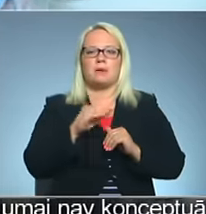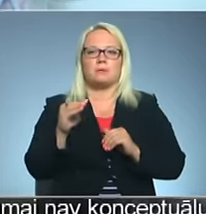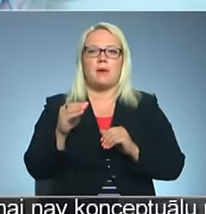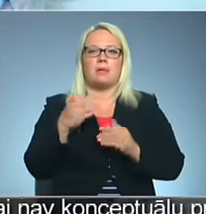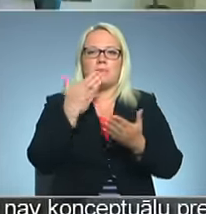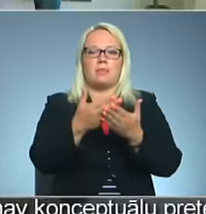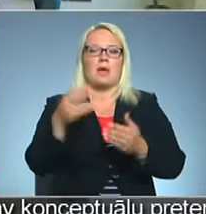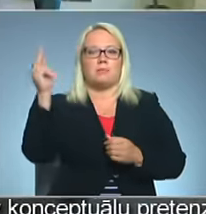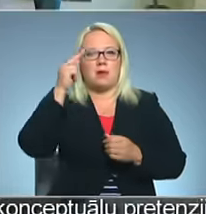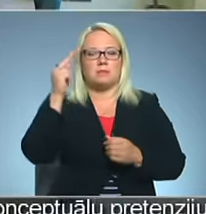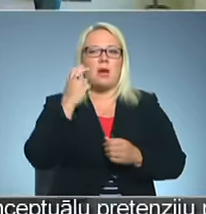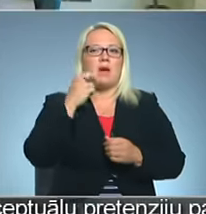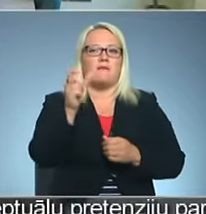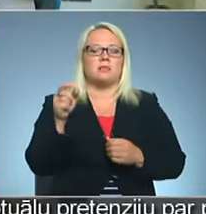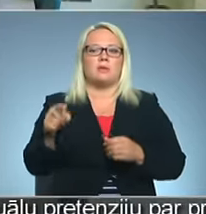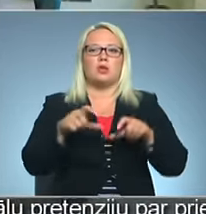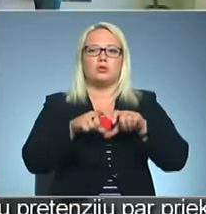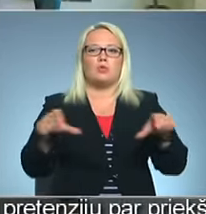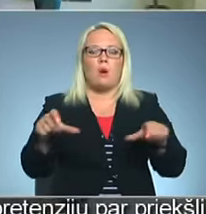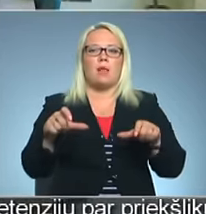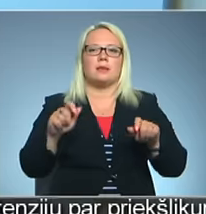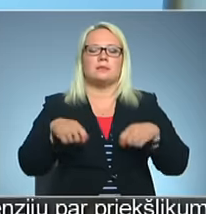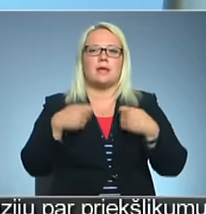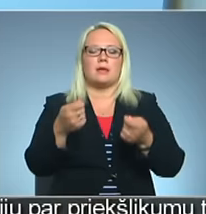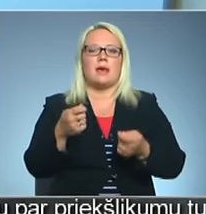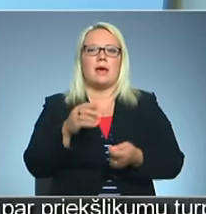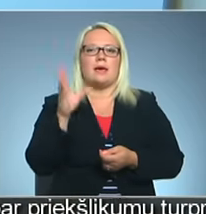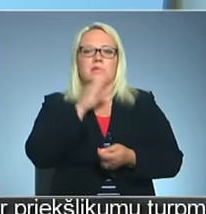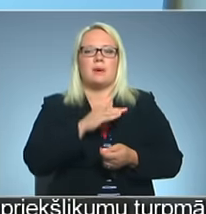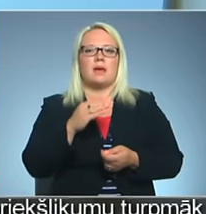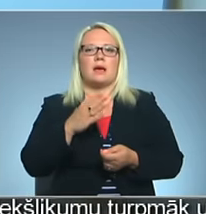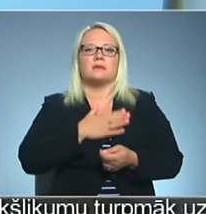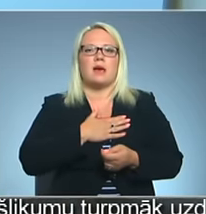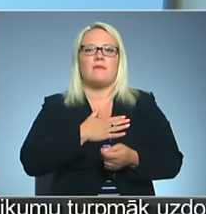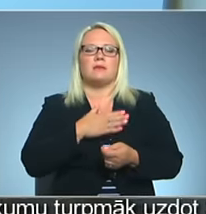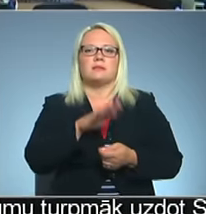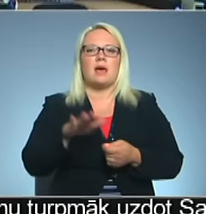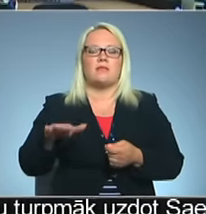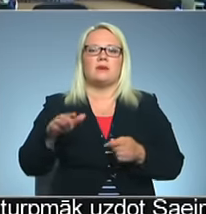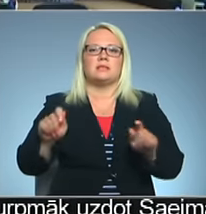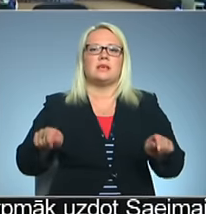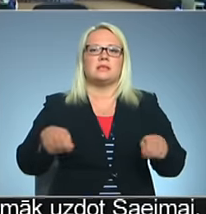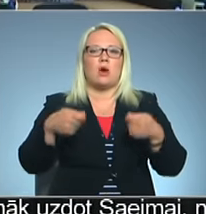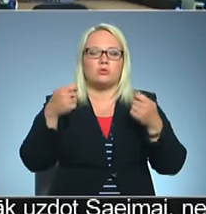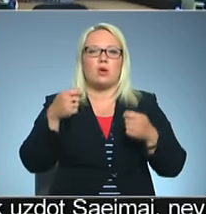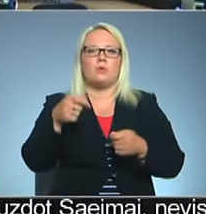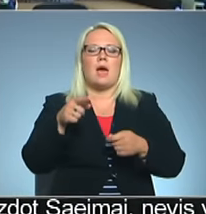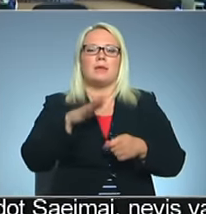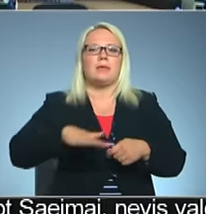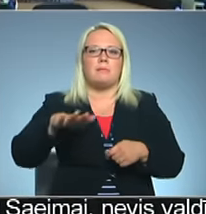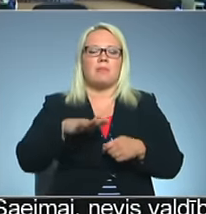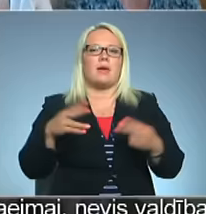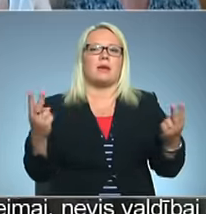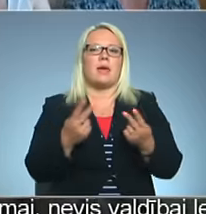mācībām. Vecākiem šādu skolasniegtās iespējas ir izeikās savas atveses izaudzināt. Un tā Nereti ģimenēs kļūst par